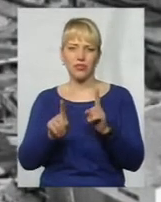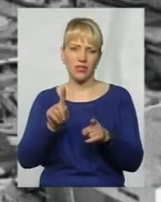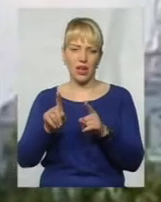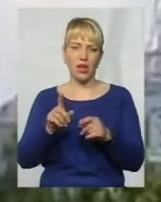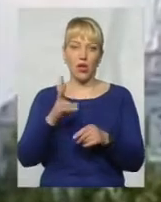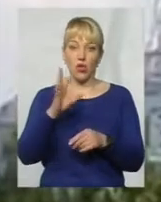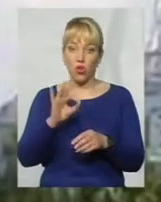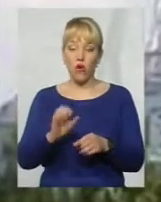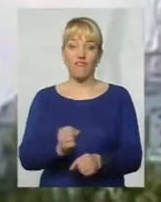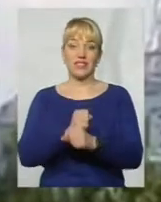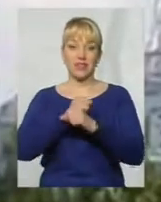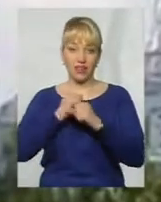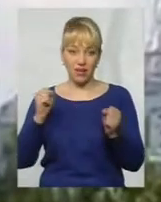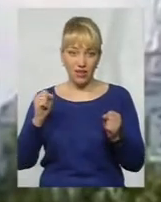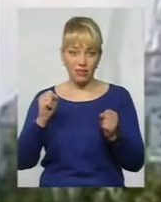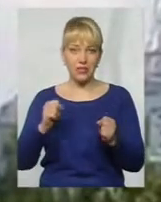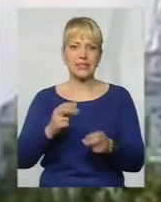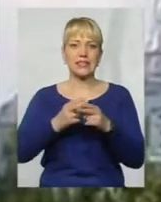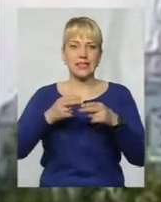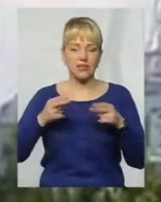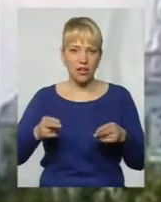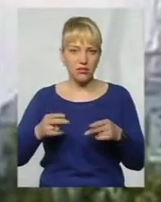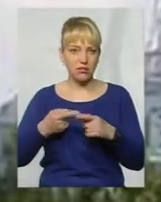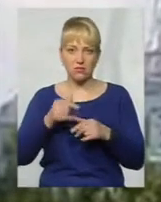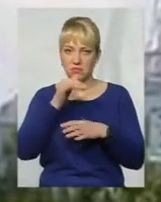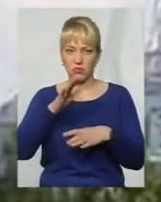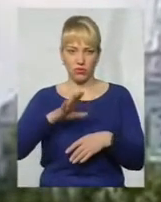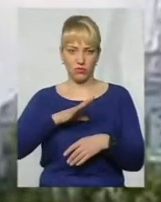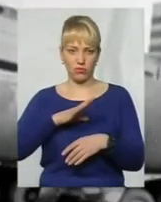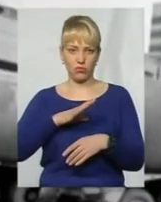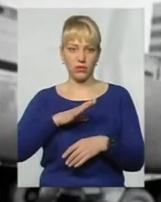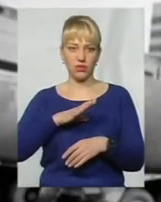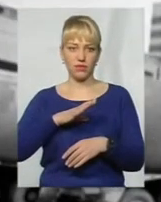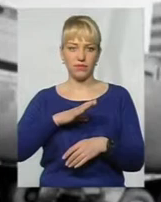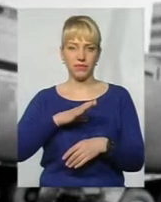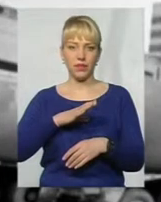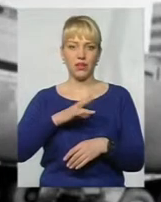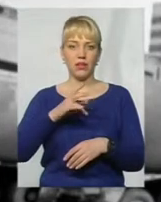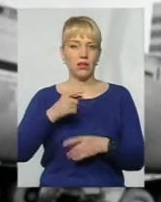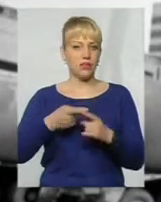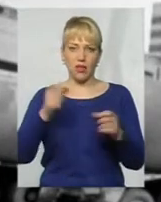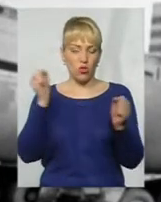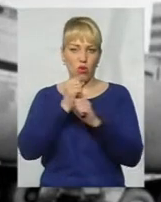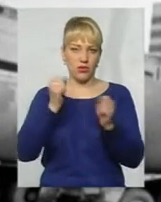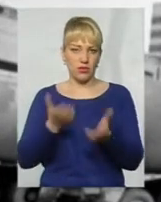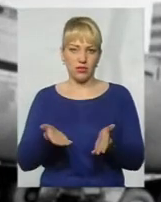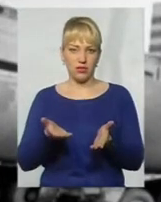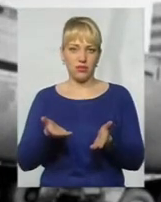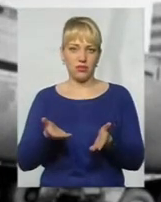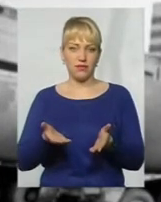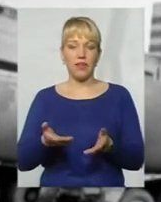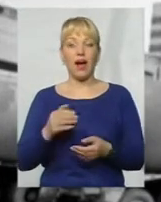Ну, щоб зривалася станція, це не повинно, це нонсен, як то кажеться.